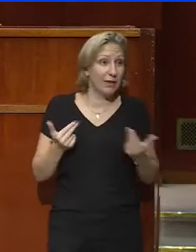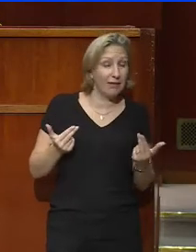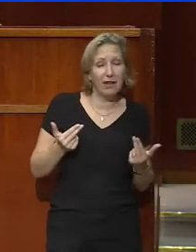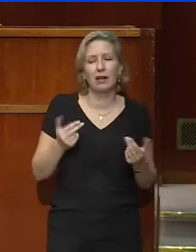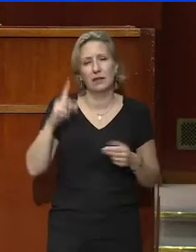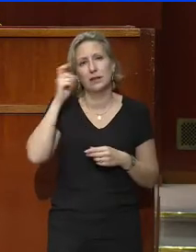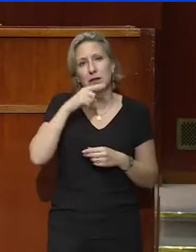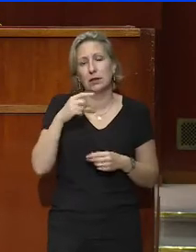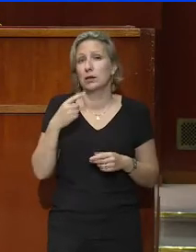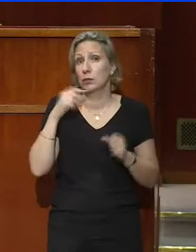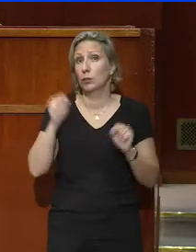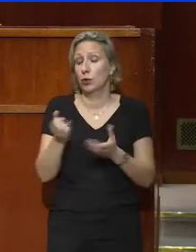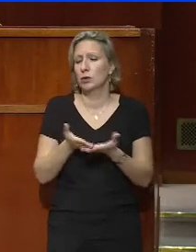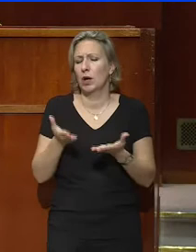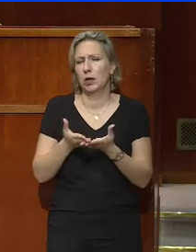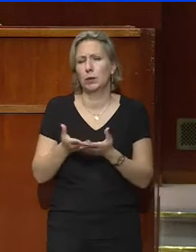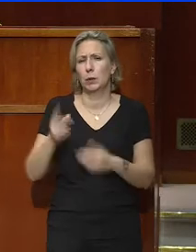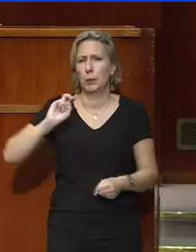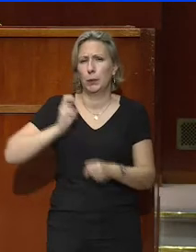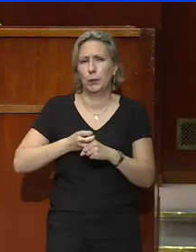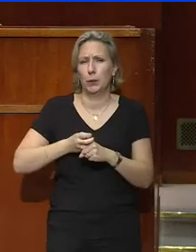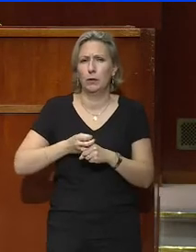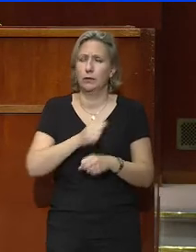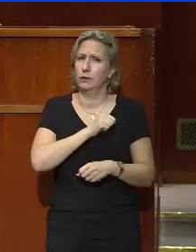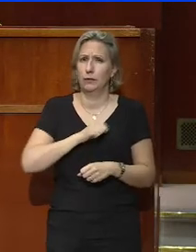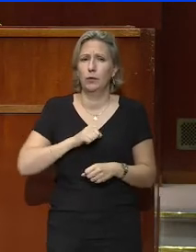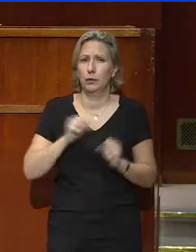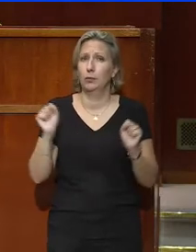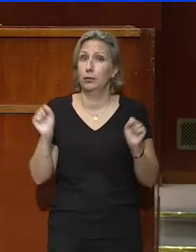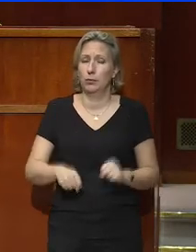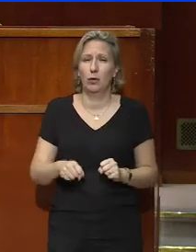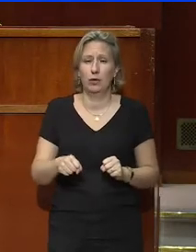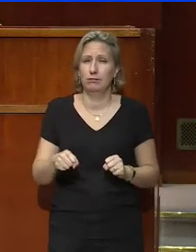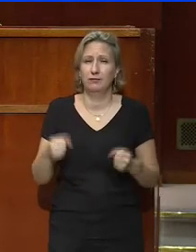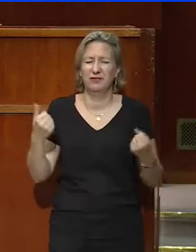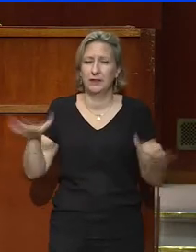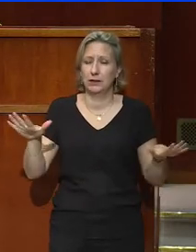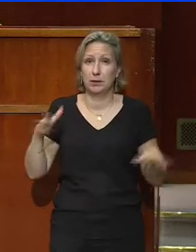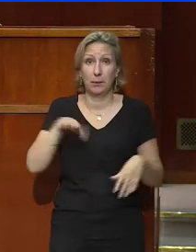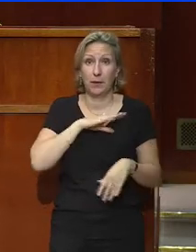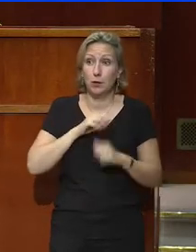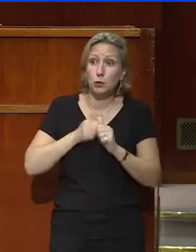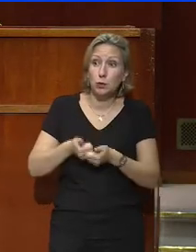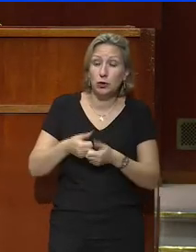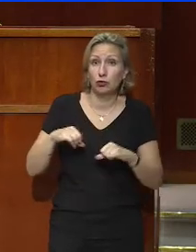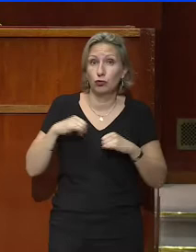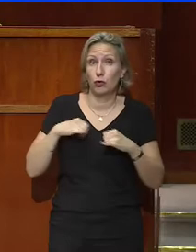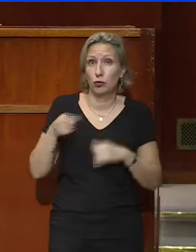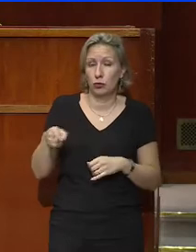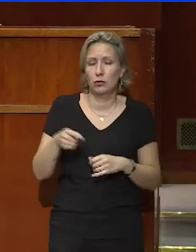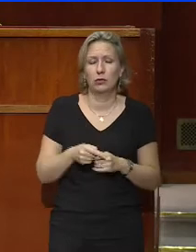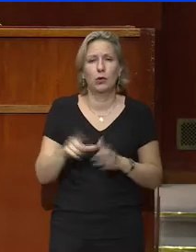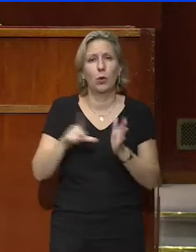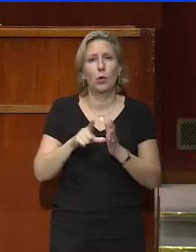passage qui peut se révéler cruel, voire fatal, pour des jeunes qui cumulent carences et difficultés depuis leur plus jeune âge. La loi du 14 mars